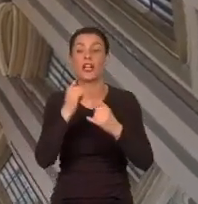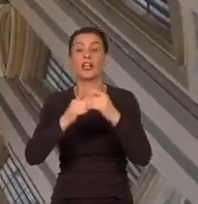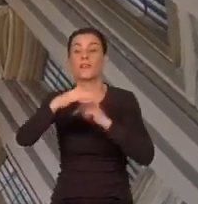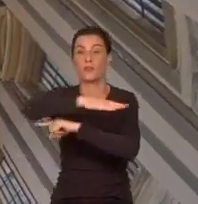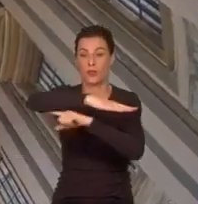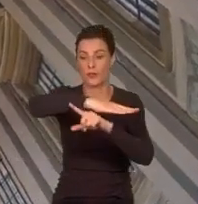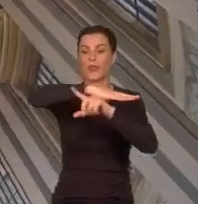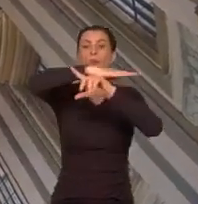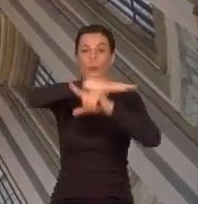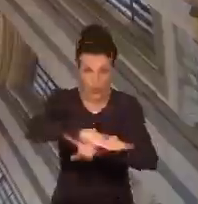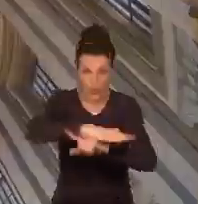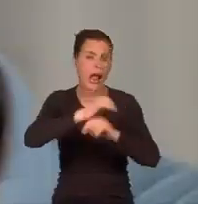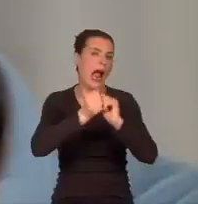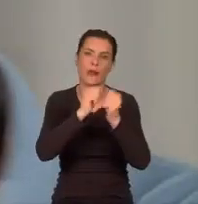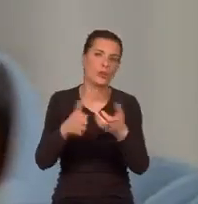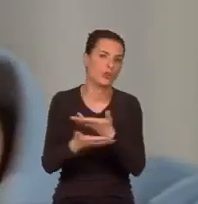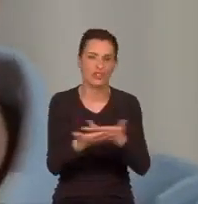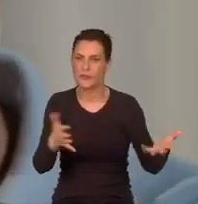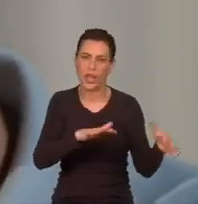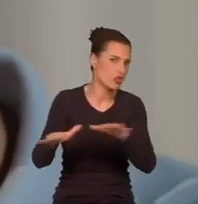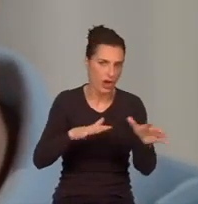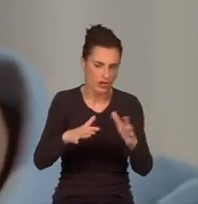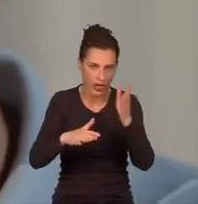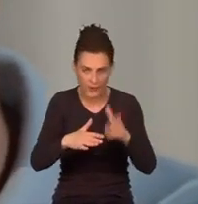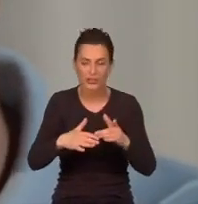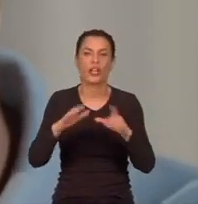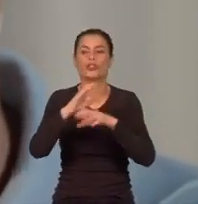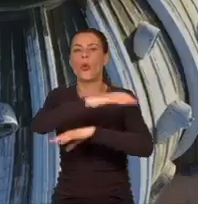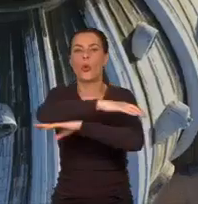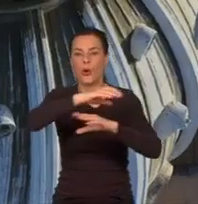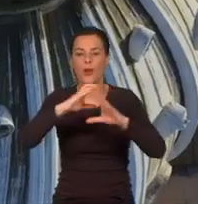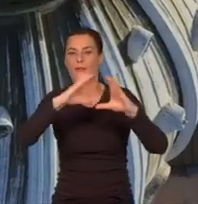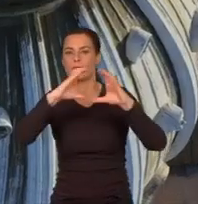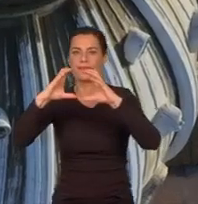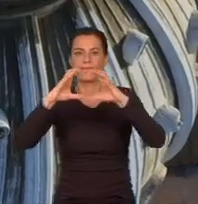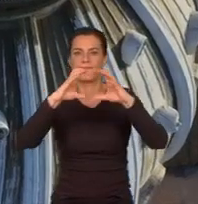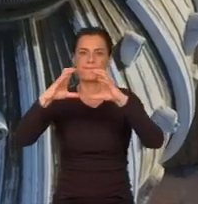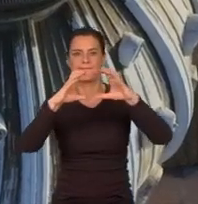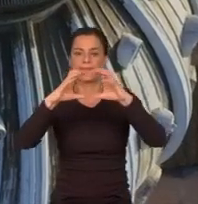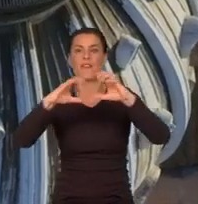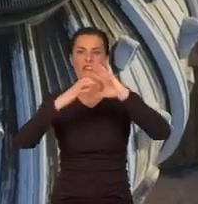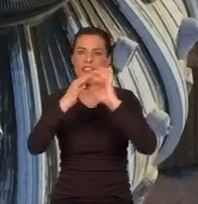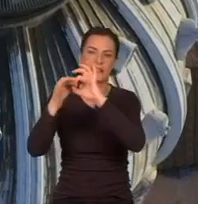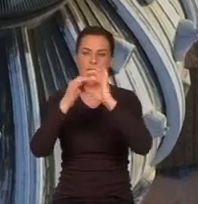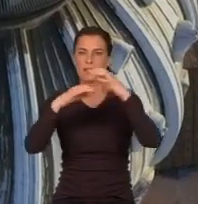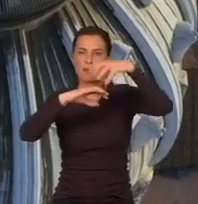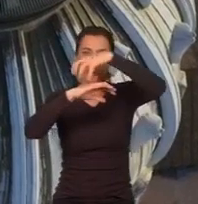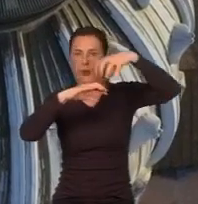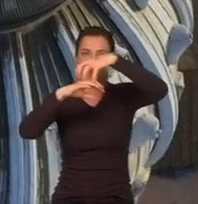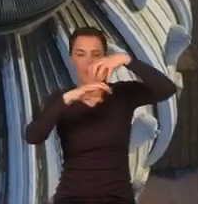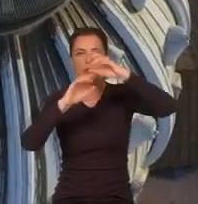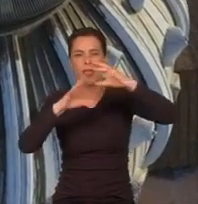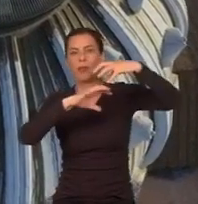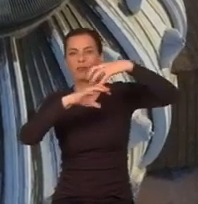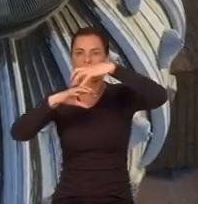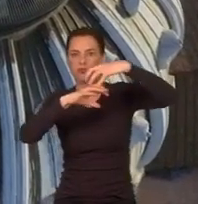osiądą lub nawet w przypadku trzęsienia ziemi, będą poruszać się razem, zapewniając stabilność. Na domiar wszystkiego